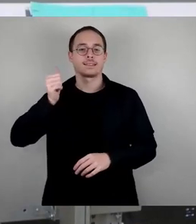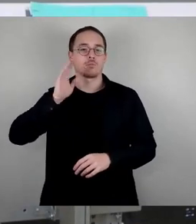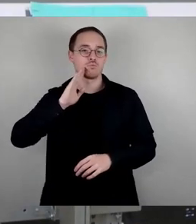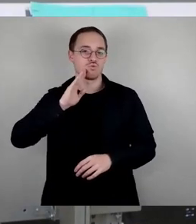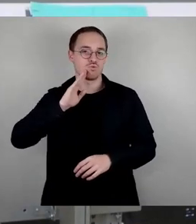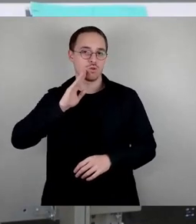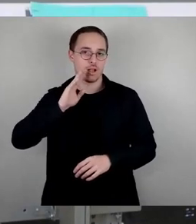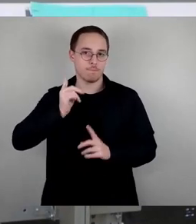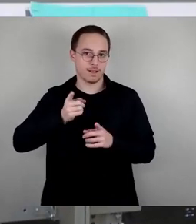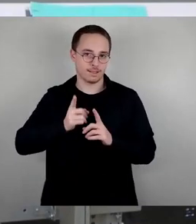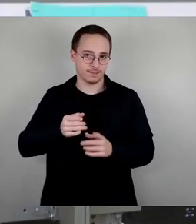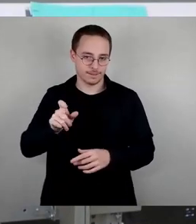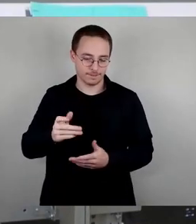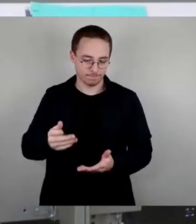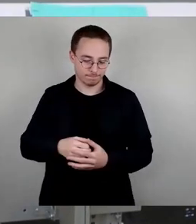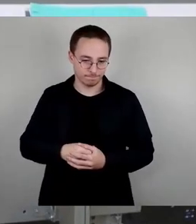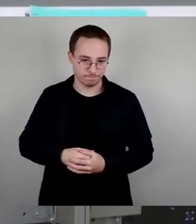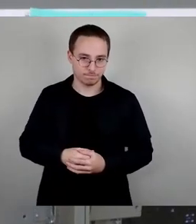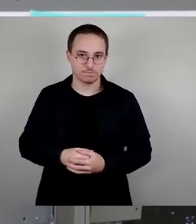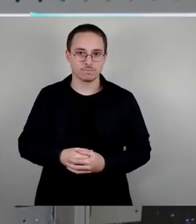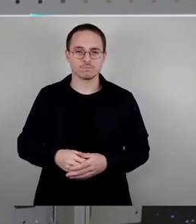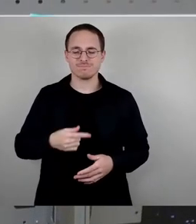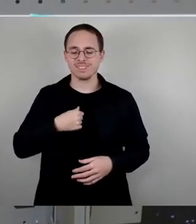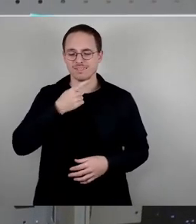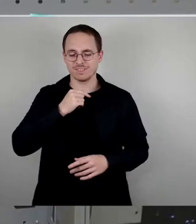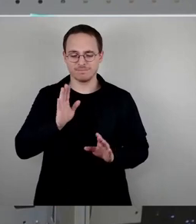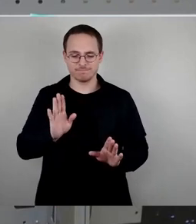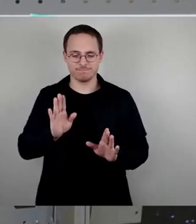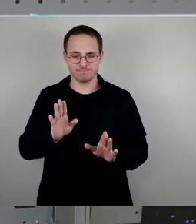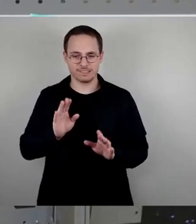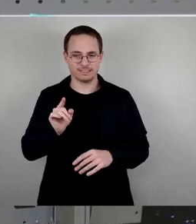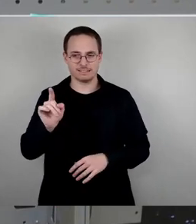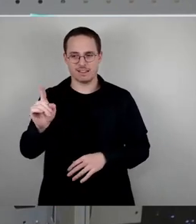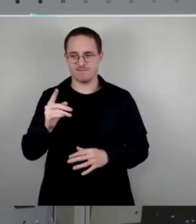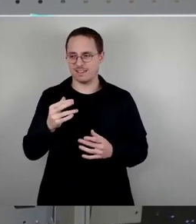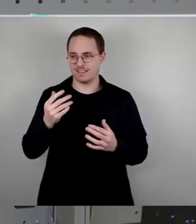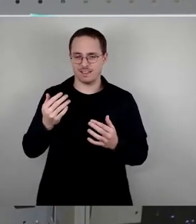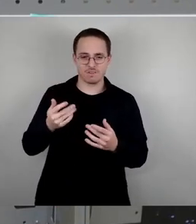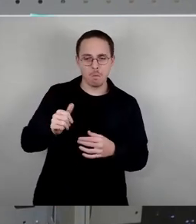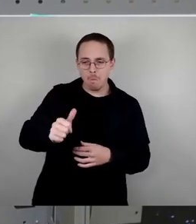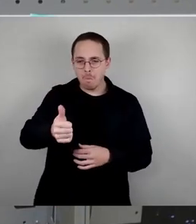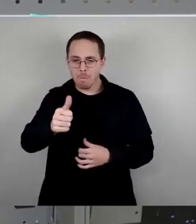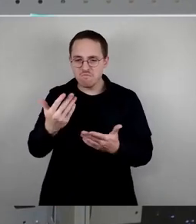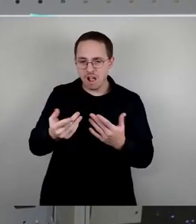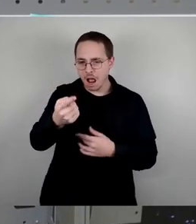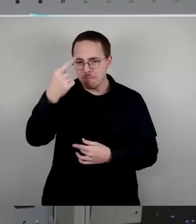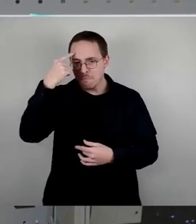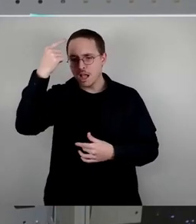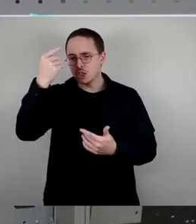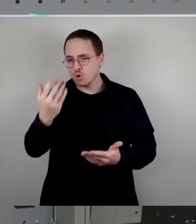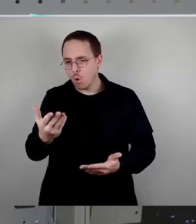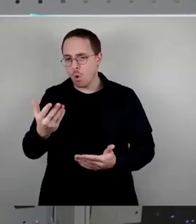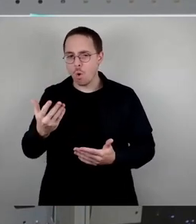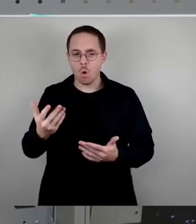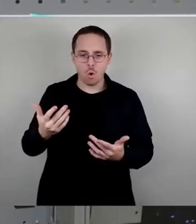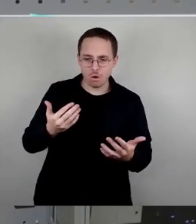vorgetragene Mutmaßungen und Gegenargumente einzugehen. Zum einen wurde hier versucht, der